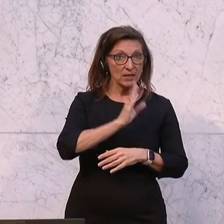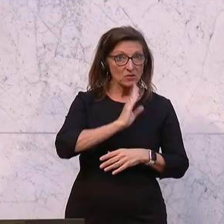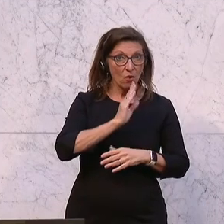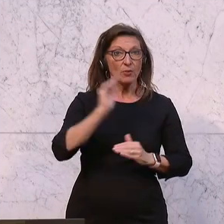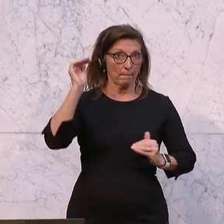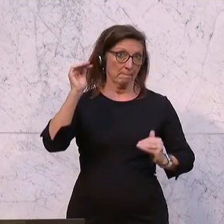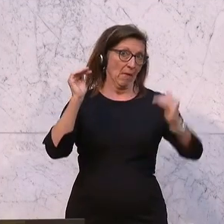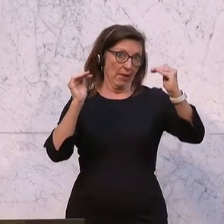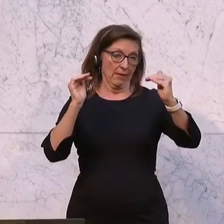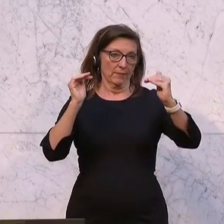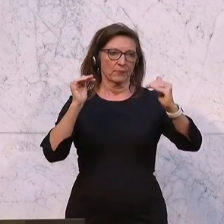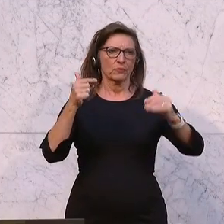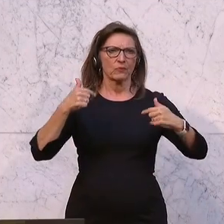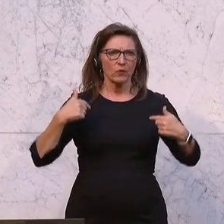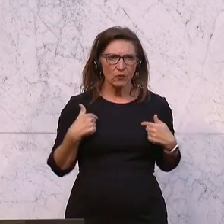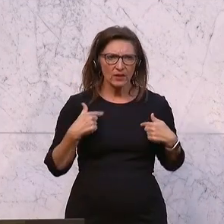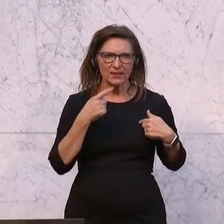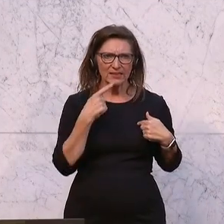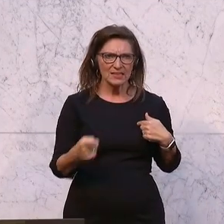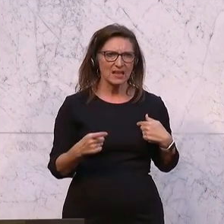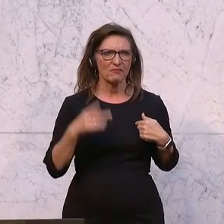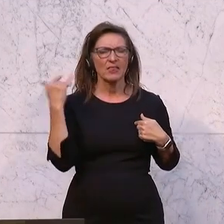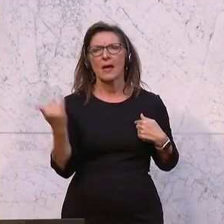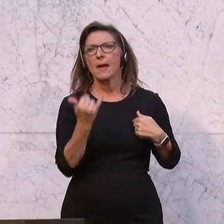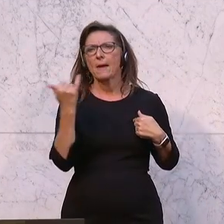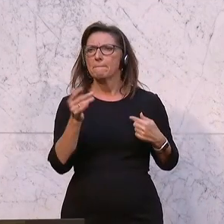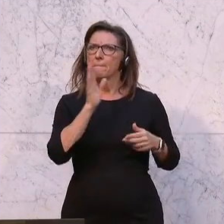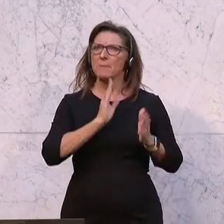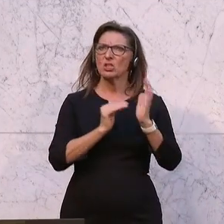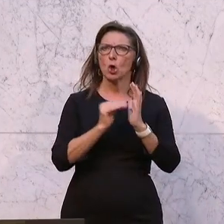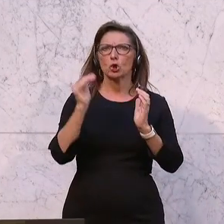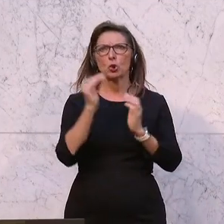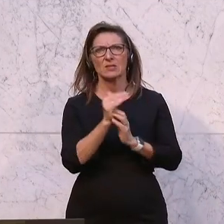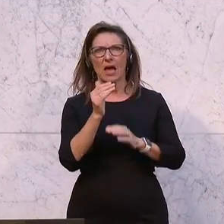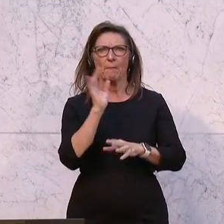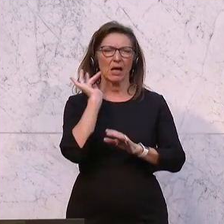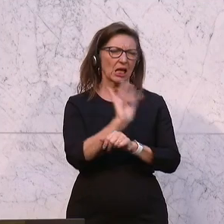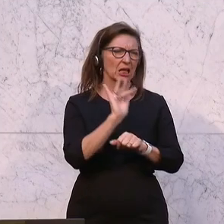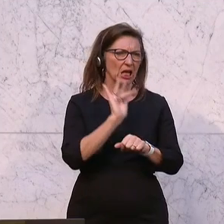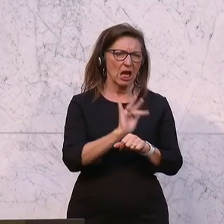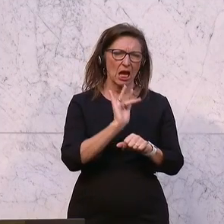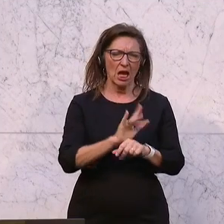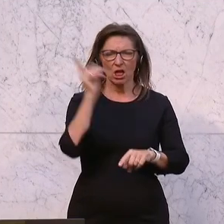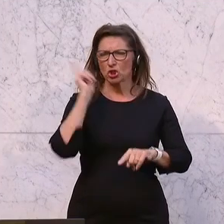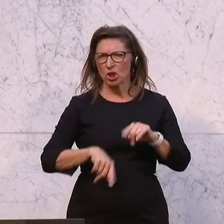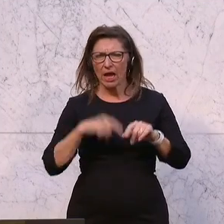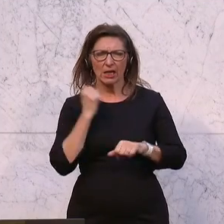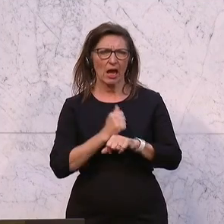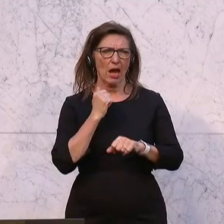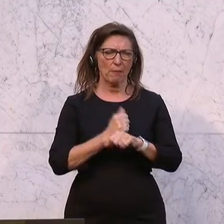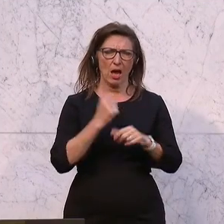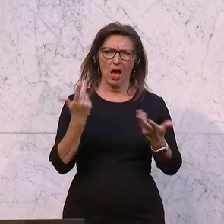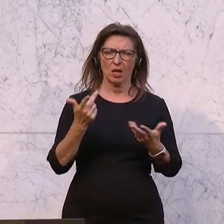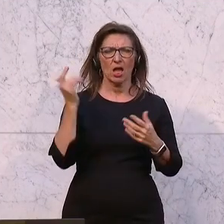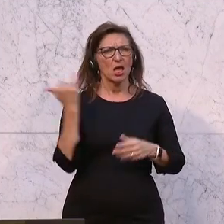Und daher halte ich nichts davon, wenn ständig unser Pensionssystem in Frage gestellt wird, schlecht geredet wird, es so